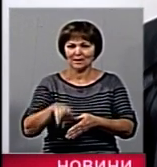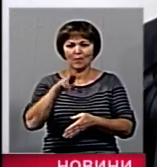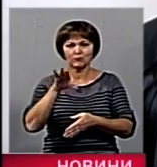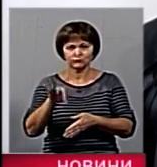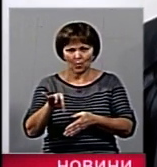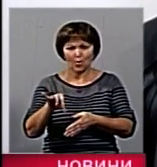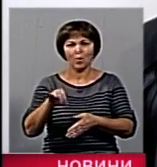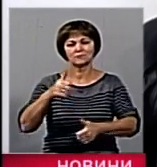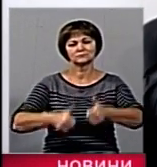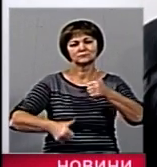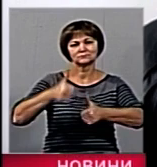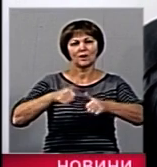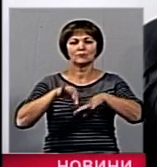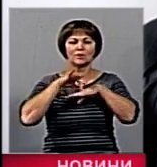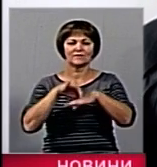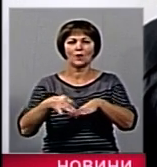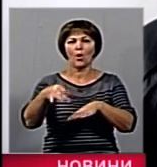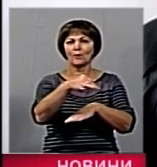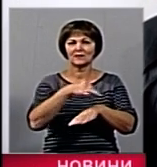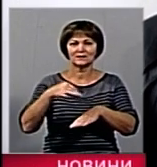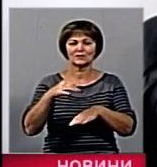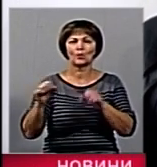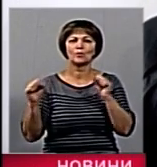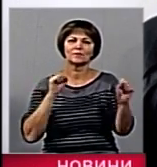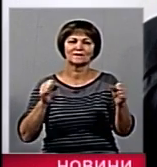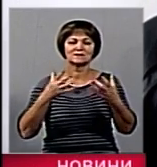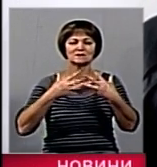рейтингу, який проводить обласне управління сім'ї молоді та спорту.